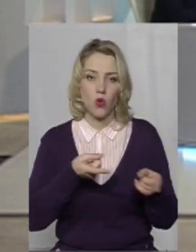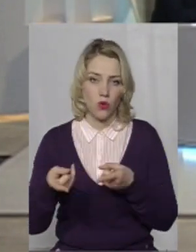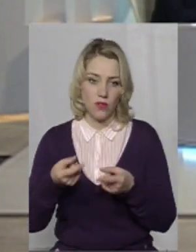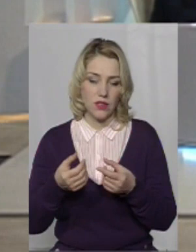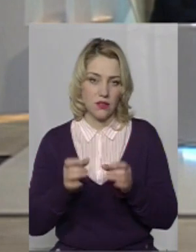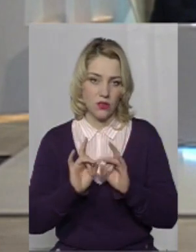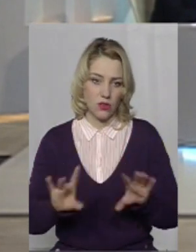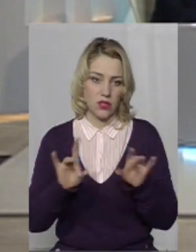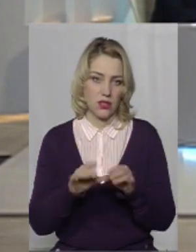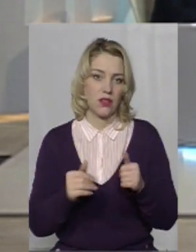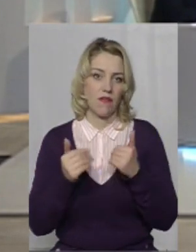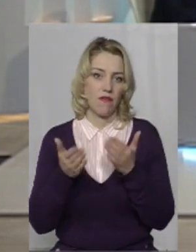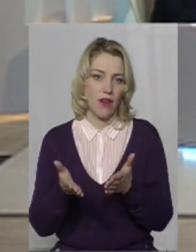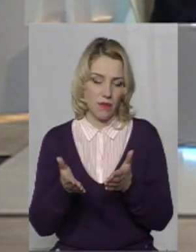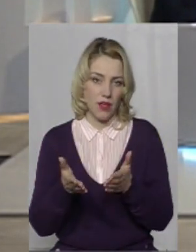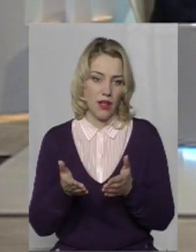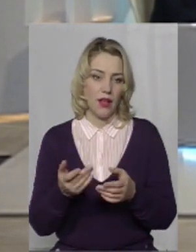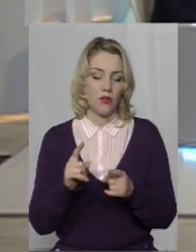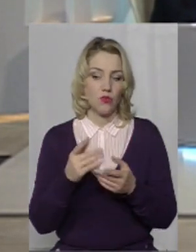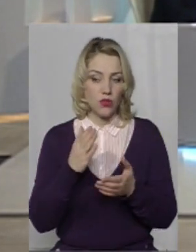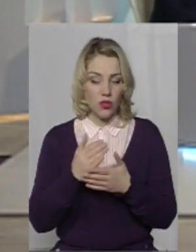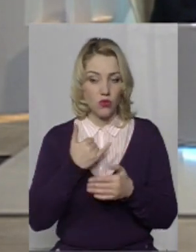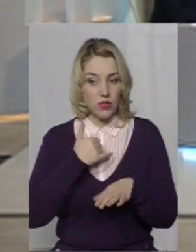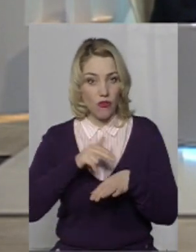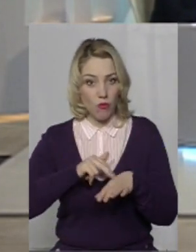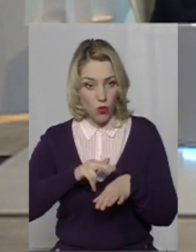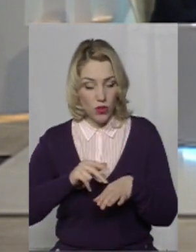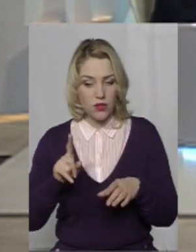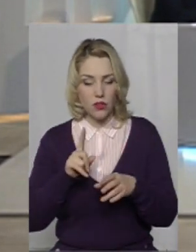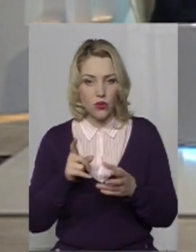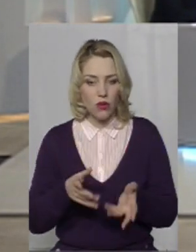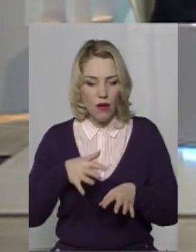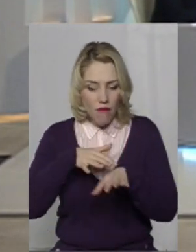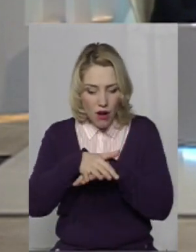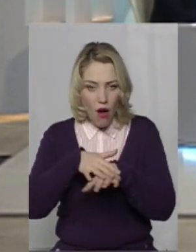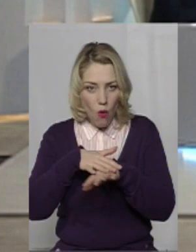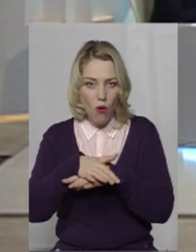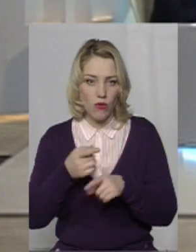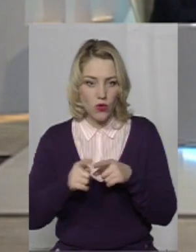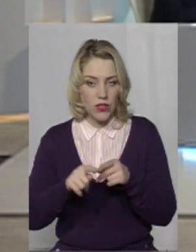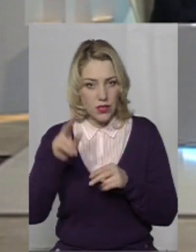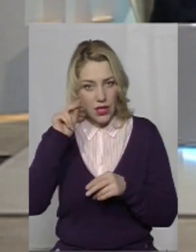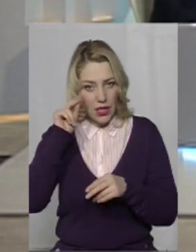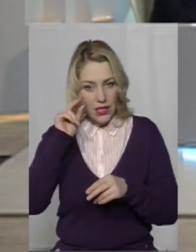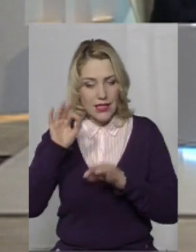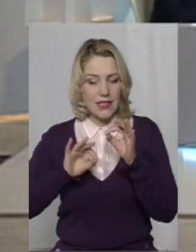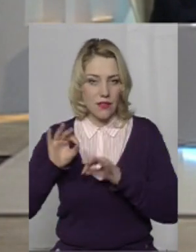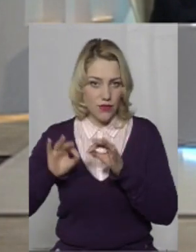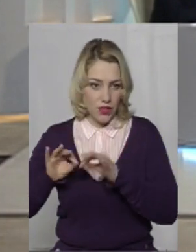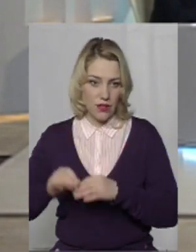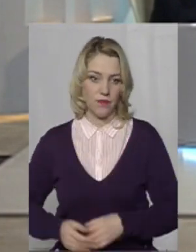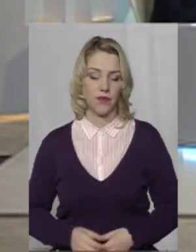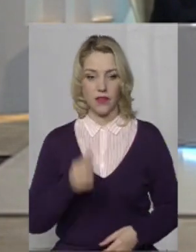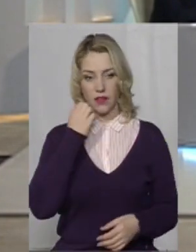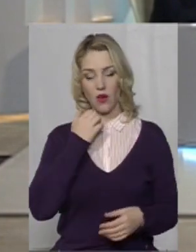є відповідні підрозділи нацполіції, які вираховують вказані цифри. Дякую вам. І прошу,